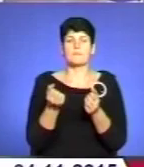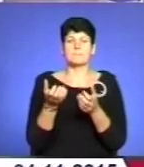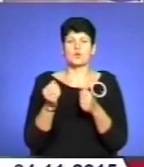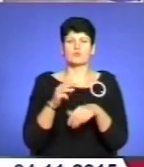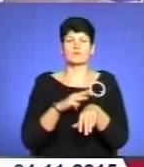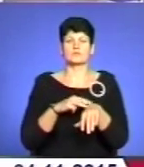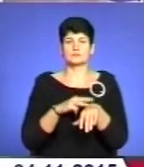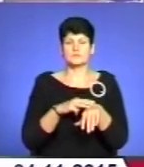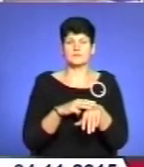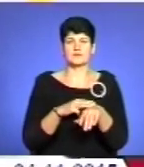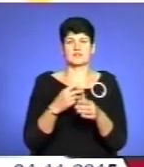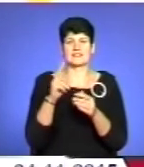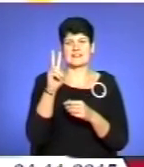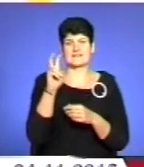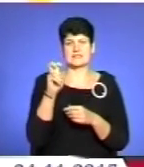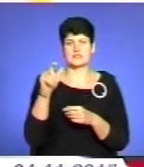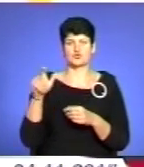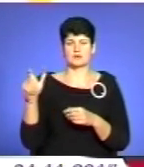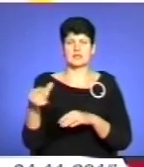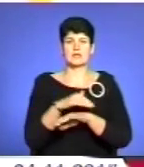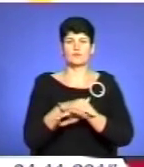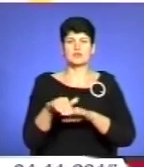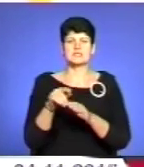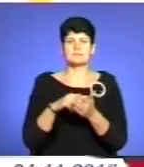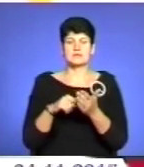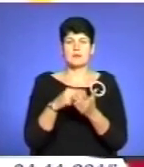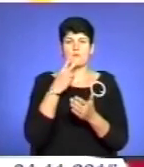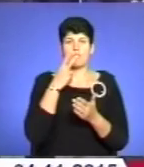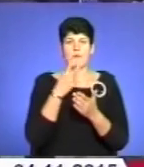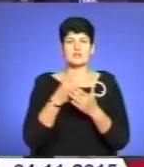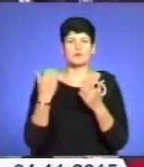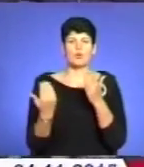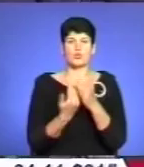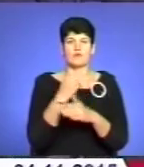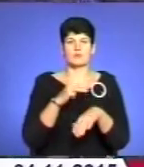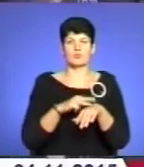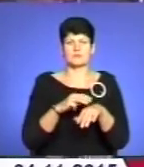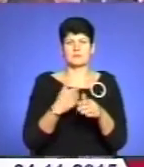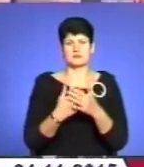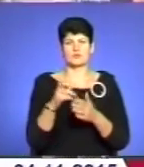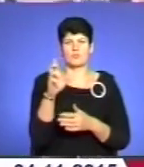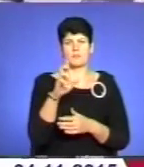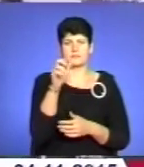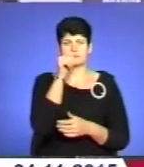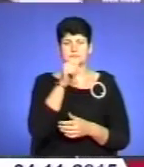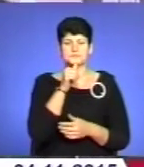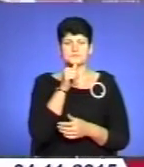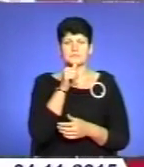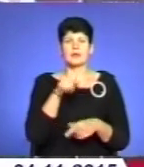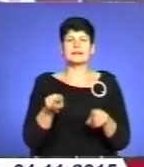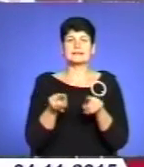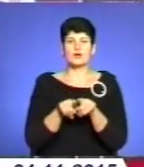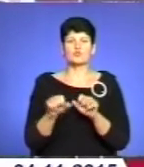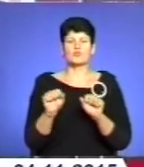Тернополі 200 чоловік. На вулицях міста побачимо нових поліцейських не швидше березня. Також в управлінні